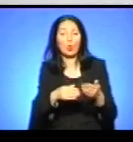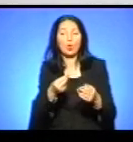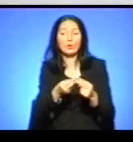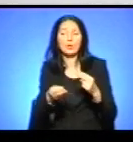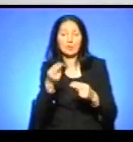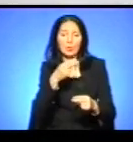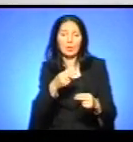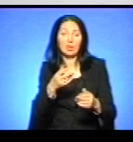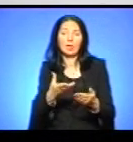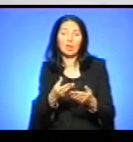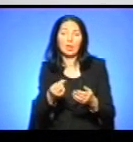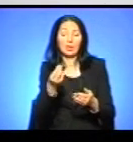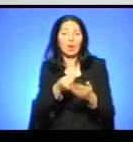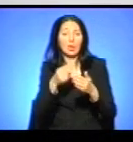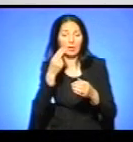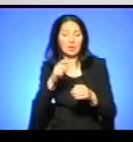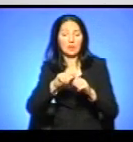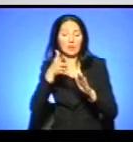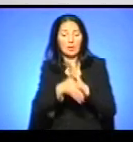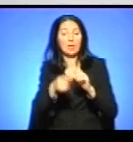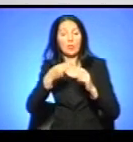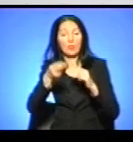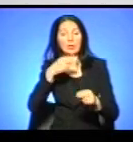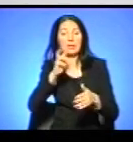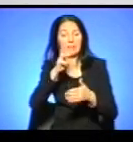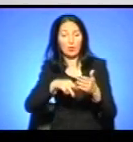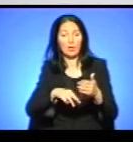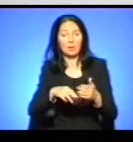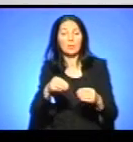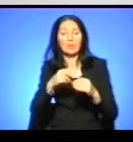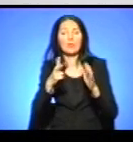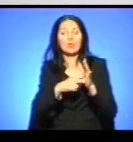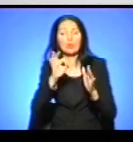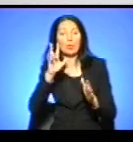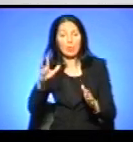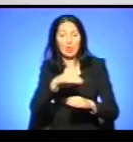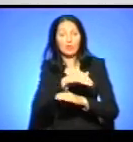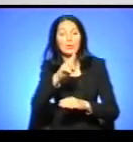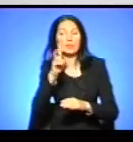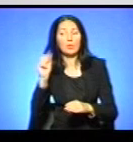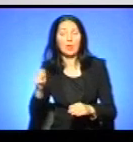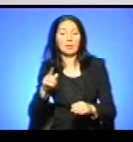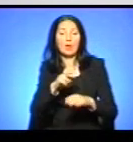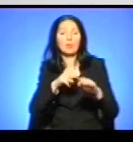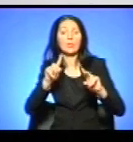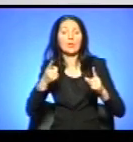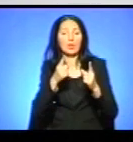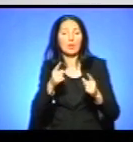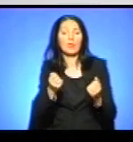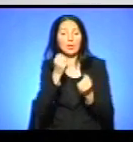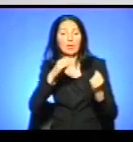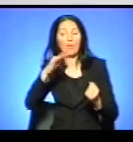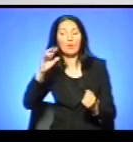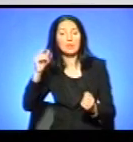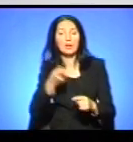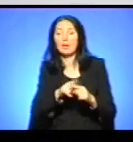страхова компанія. І о 13.50 на вулиці Збаразькій патрульні затримали водія автомобіля «Фольксваген», який не зупинився перед